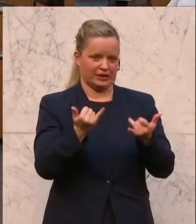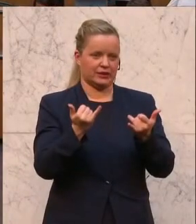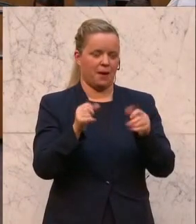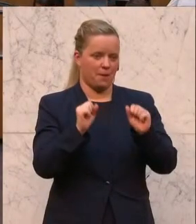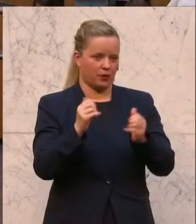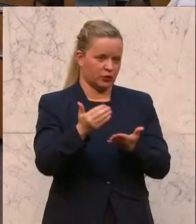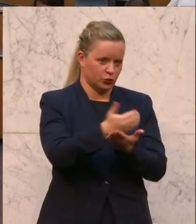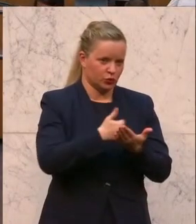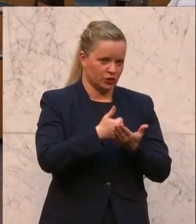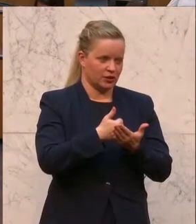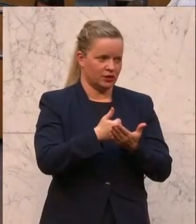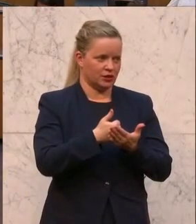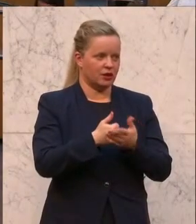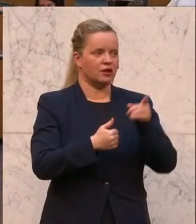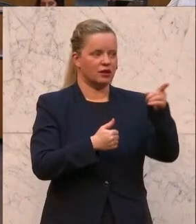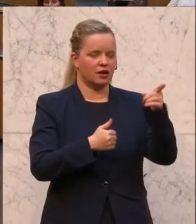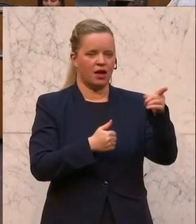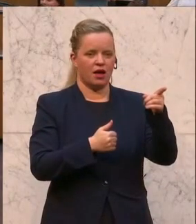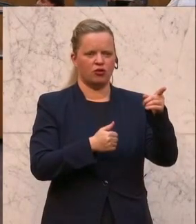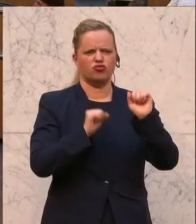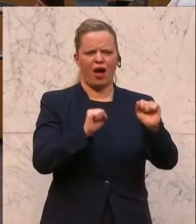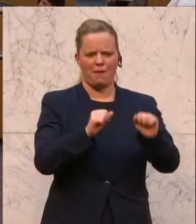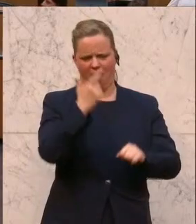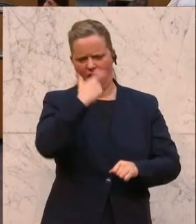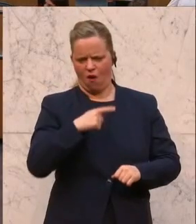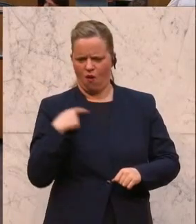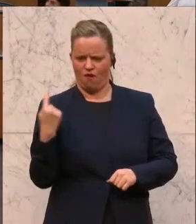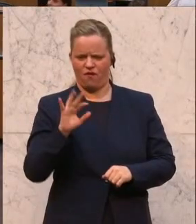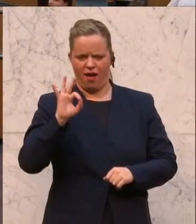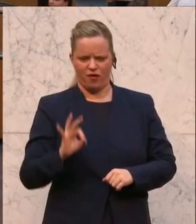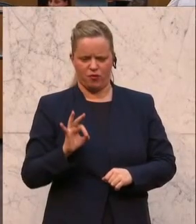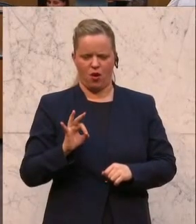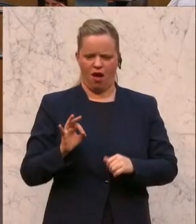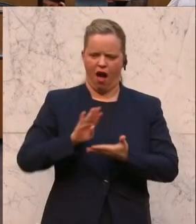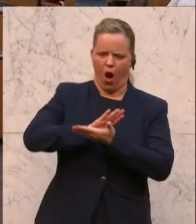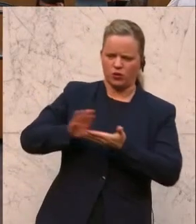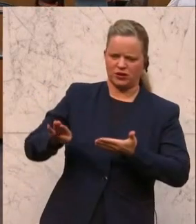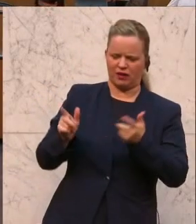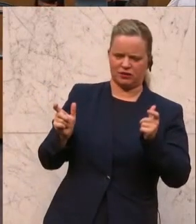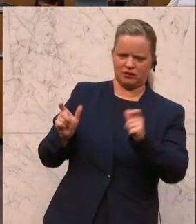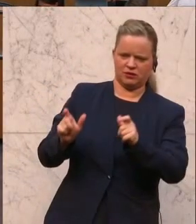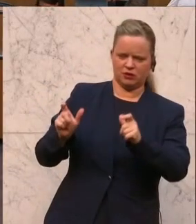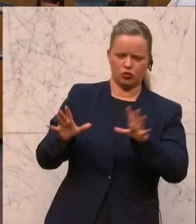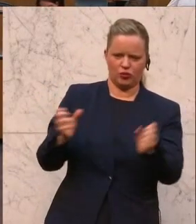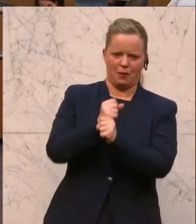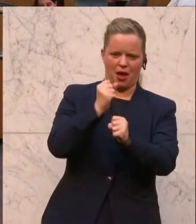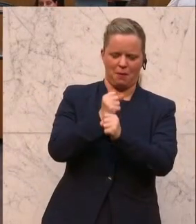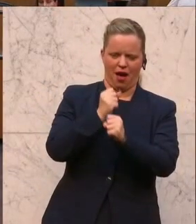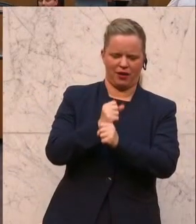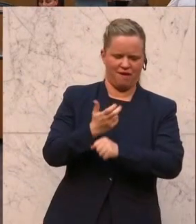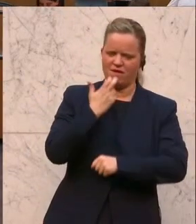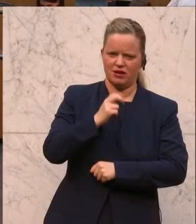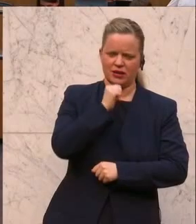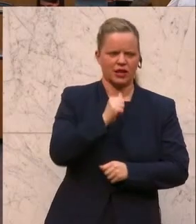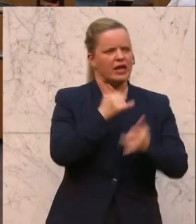auslassen, uns auszugrenzen als Freiheitliche und die die Zusammenarbeit mit uns ausschließend, frage ich mich schon, wollen Sie jetzt